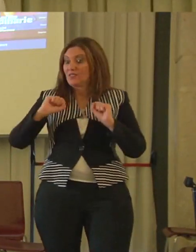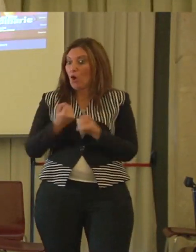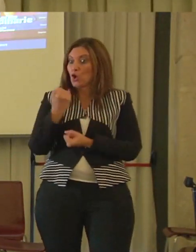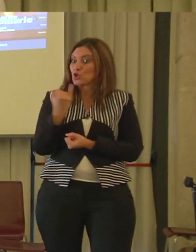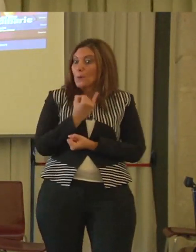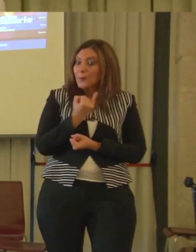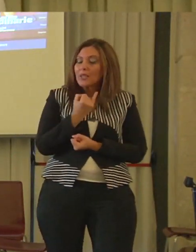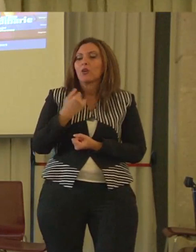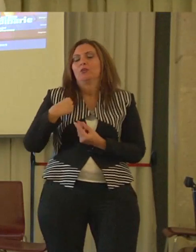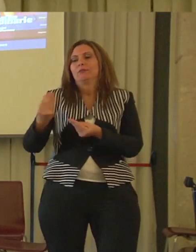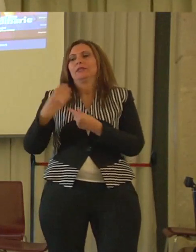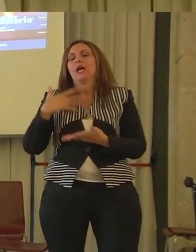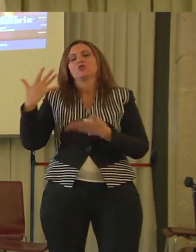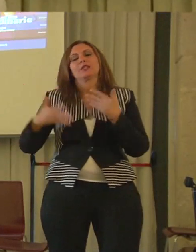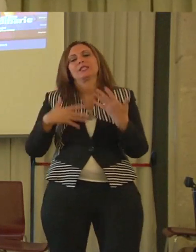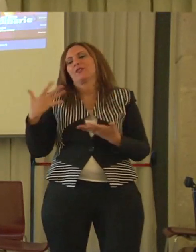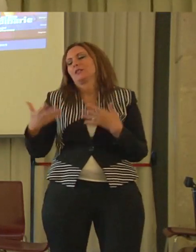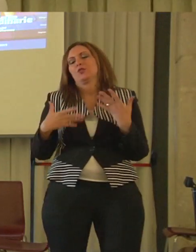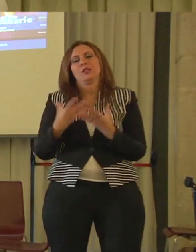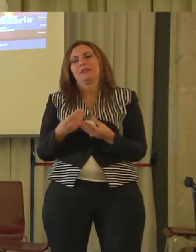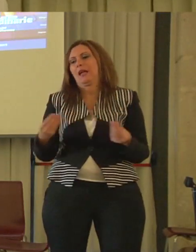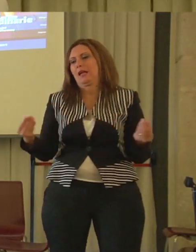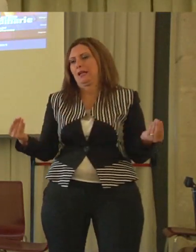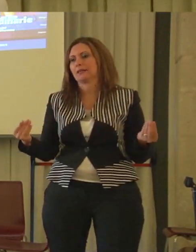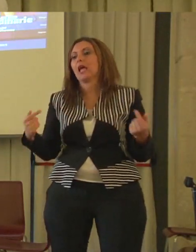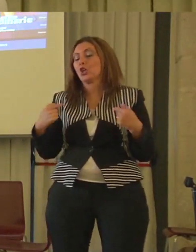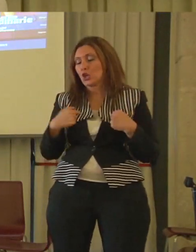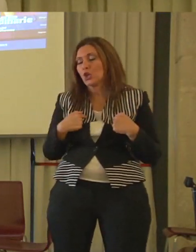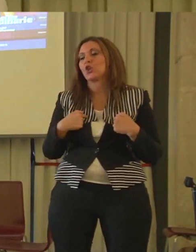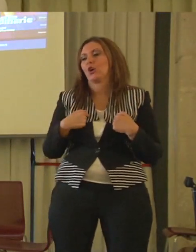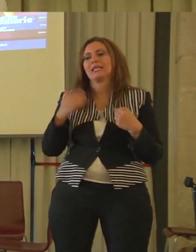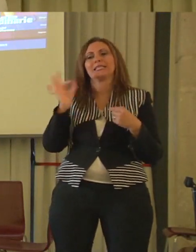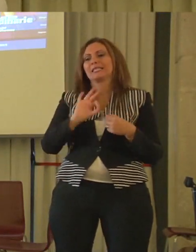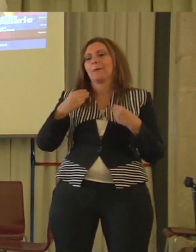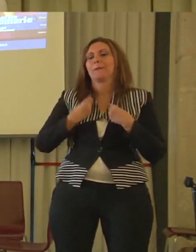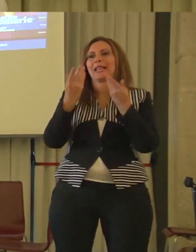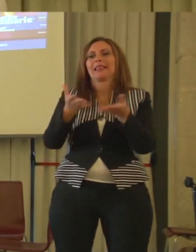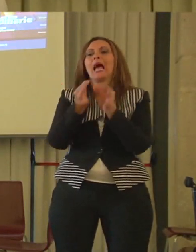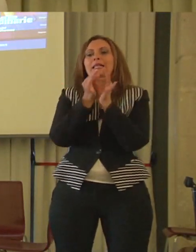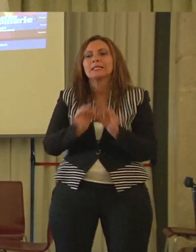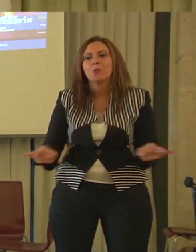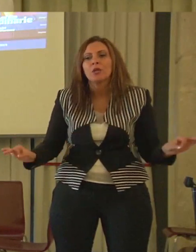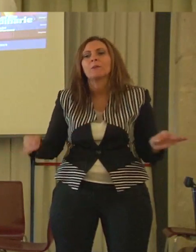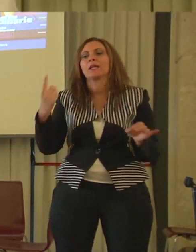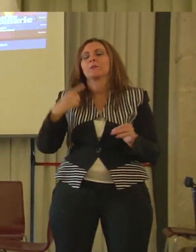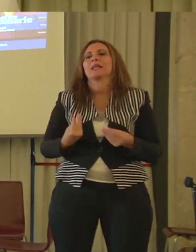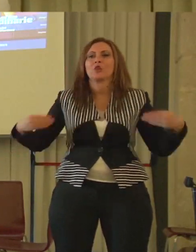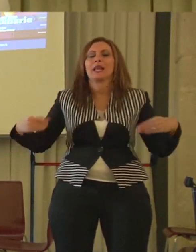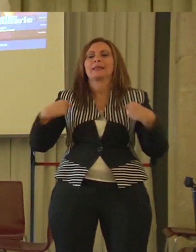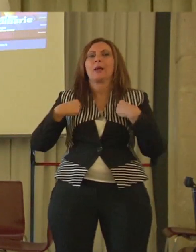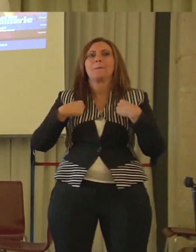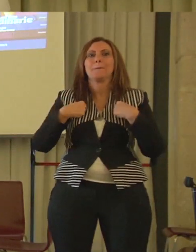tante soddisfazioni. Ecco che metterò sempre a disposizione quella che sarà la mia professionalità, la mia